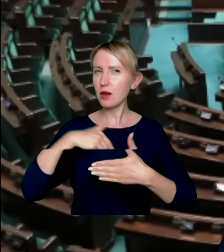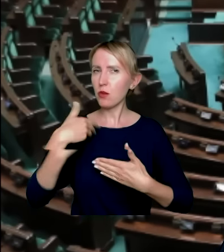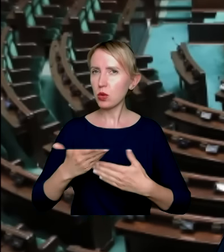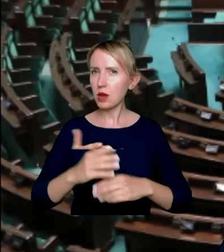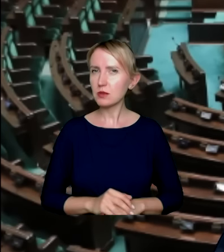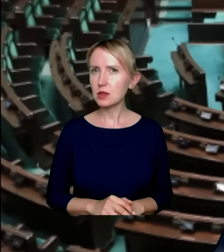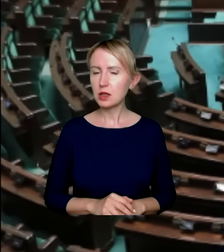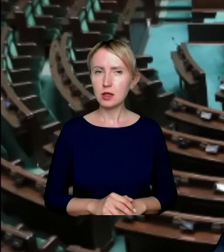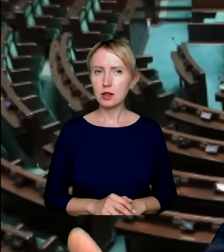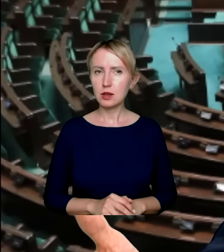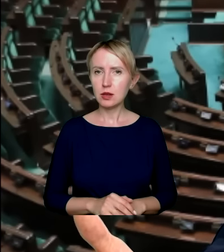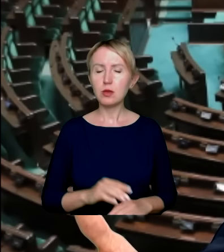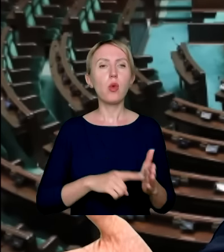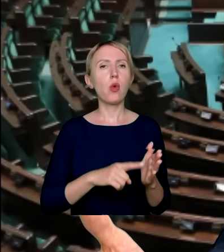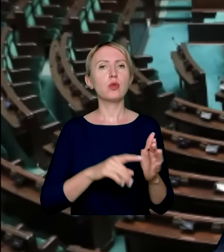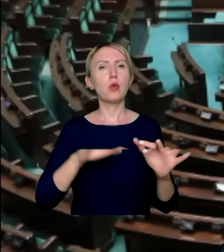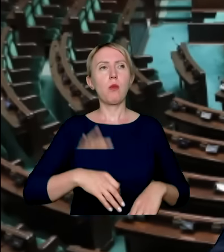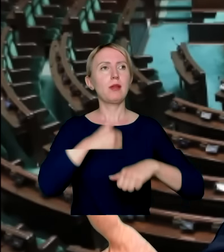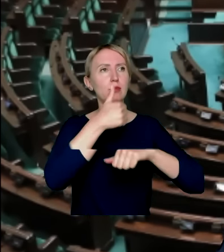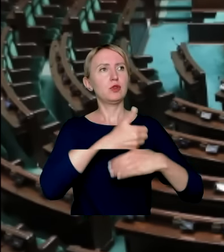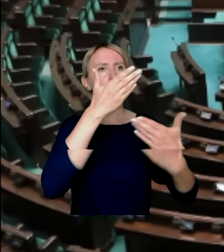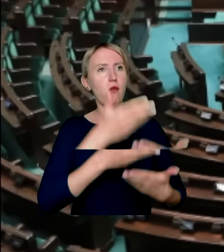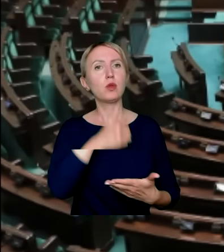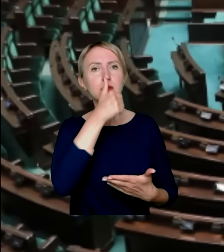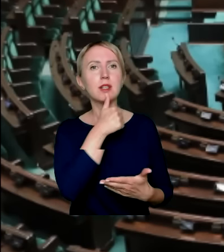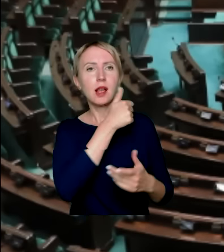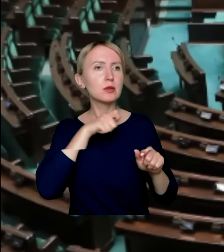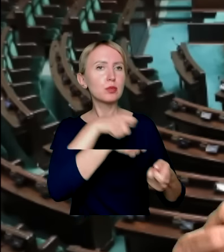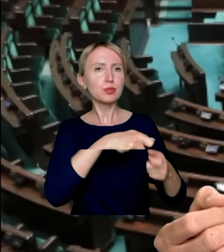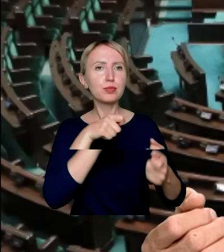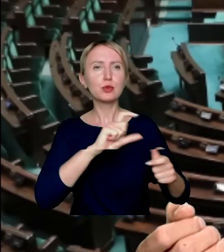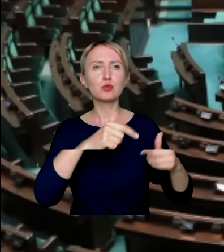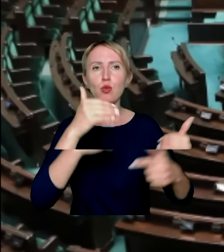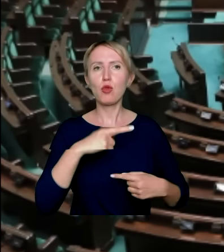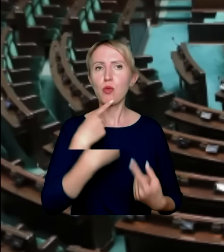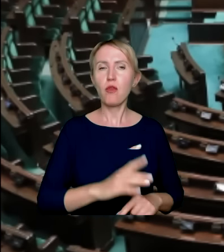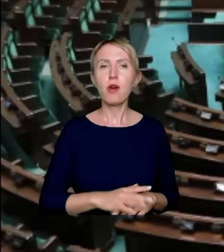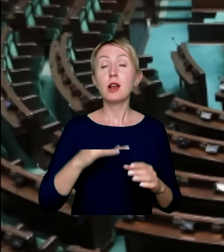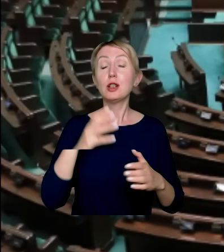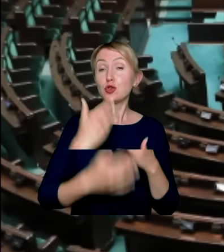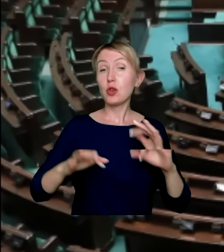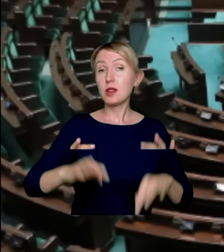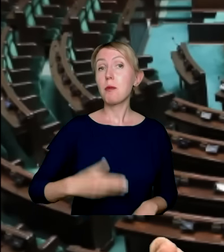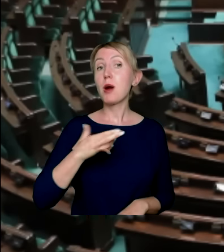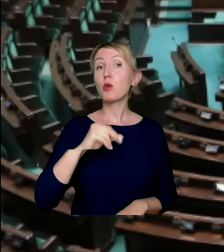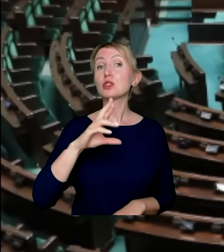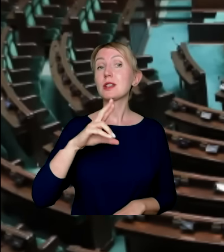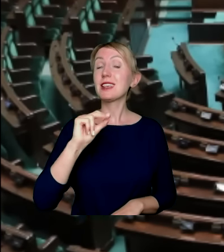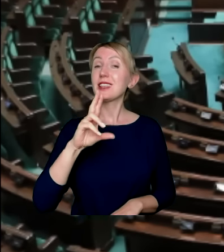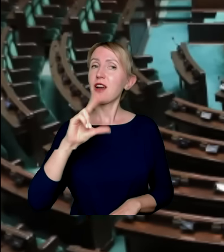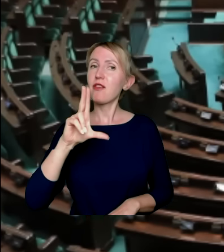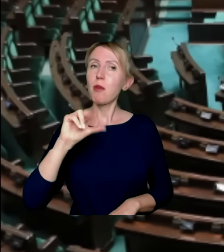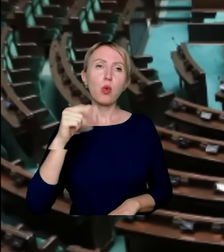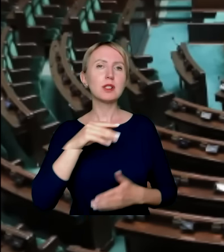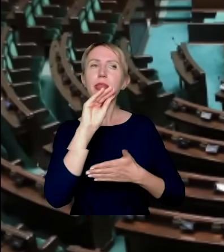Cenzuruje się to, co pan przewodniczący chce powiedzieć, może powiedzieć. Szkoda, że pani Małgorzata Kidawa-Błońska, marszałek Senatu, nie napisała